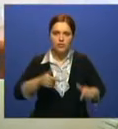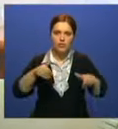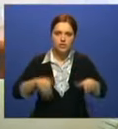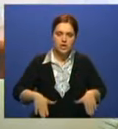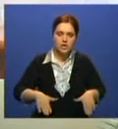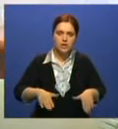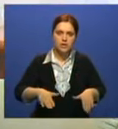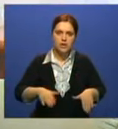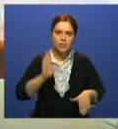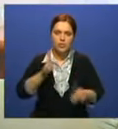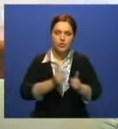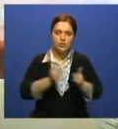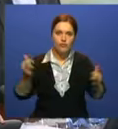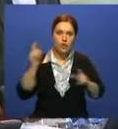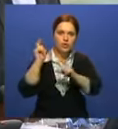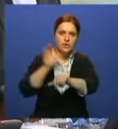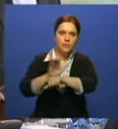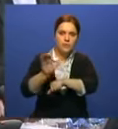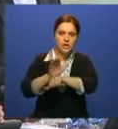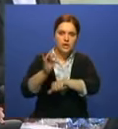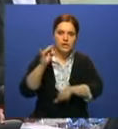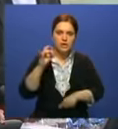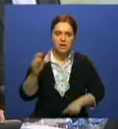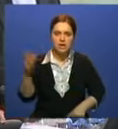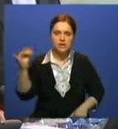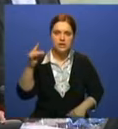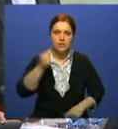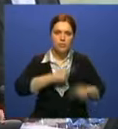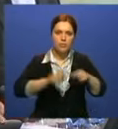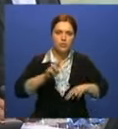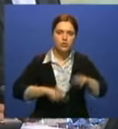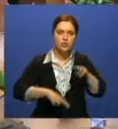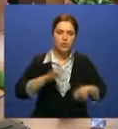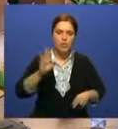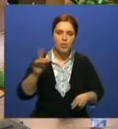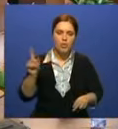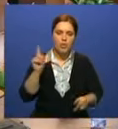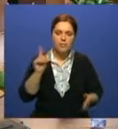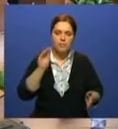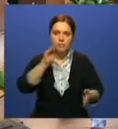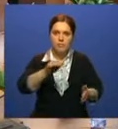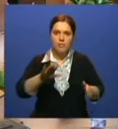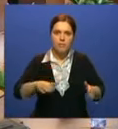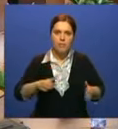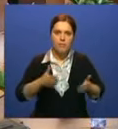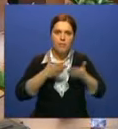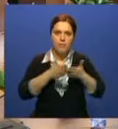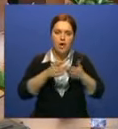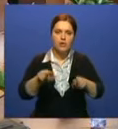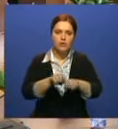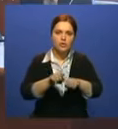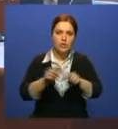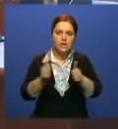увеличения грузопотока на территории Ирана, а иранские предприниматели будут строить терминалы в наших портах, в том числе в рамках